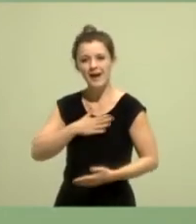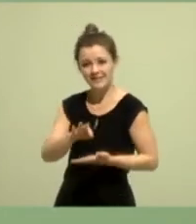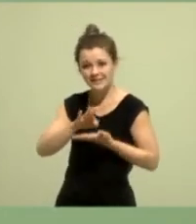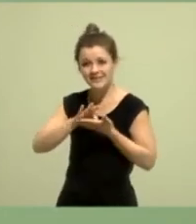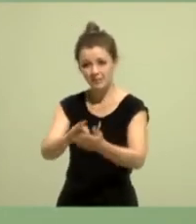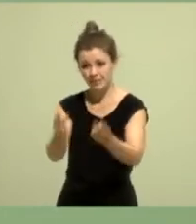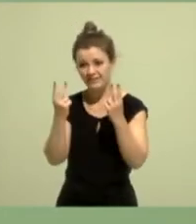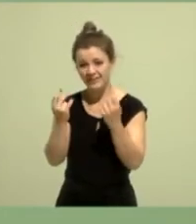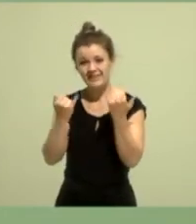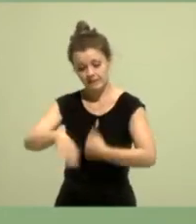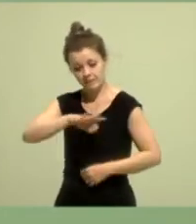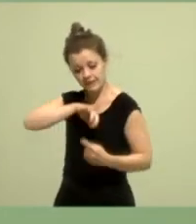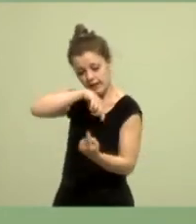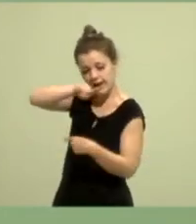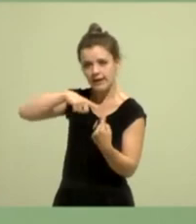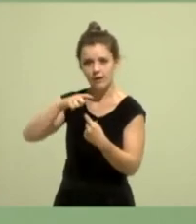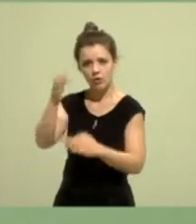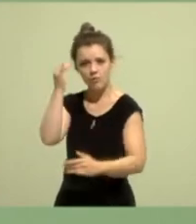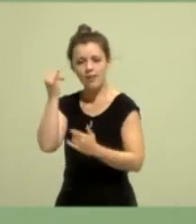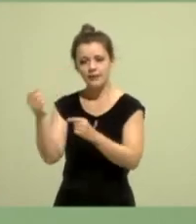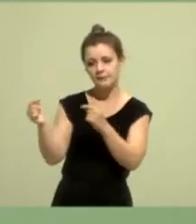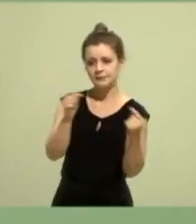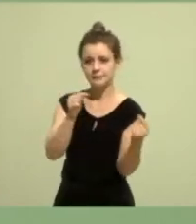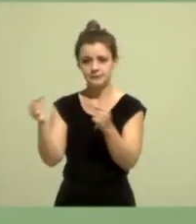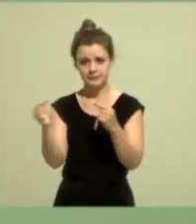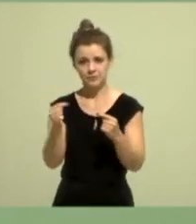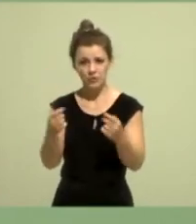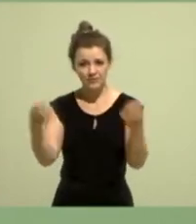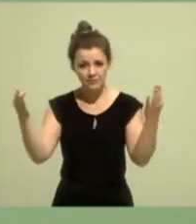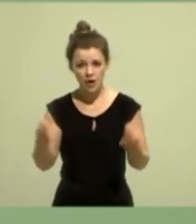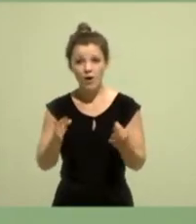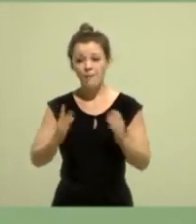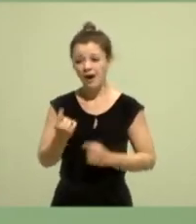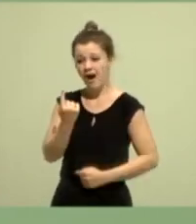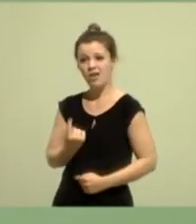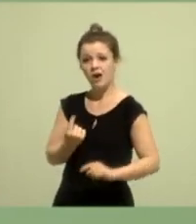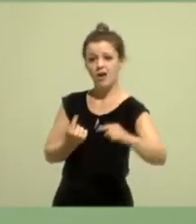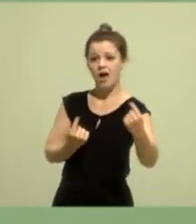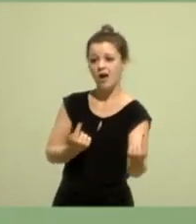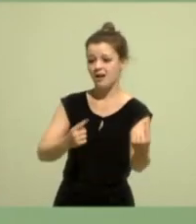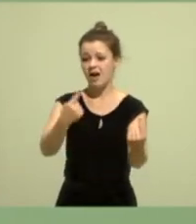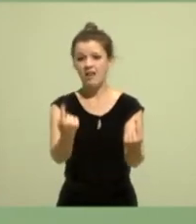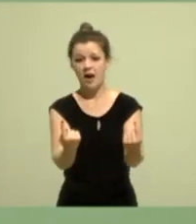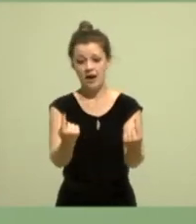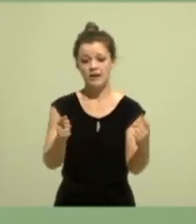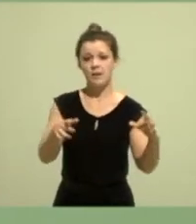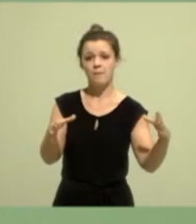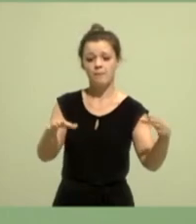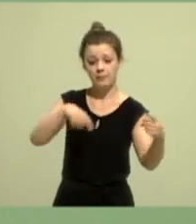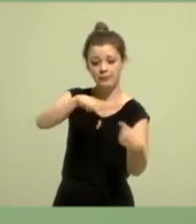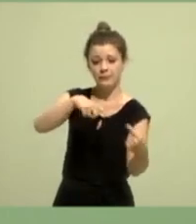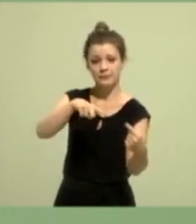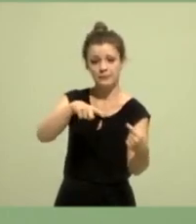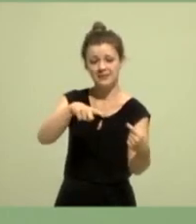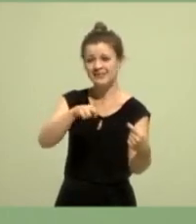Maschinenraum, aber lasst uns das nicht alleine diskutieren. Lasst uns das diskutieren mit den Leuten, die wählen gehen, aber